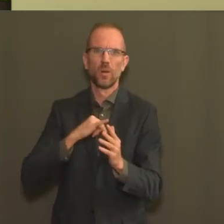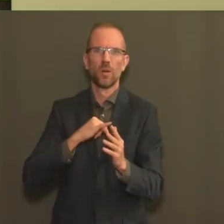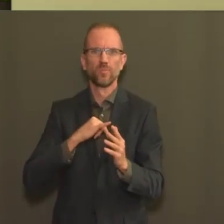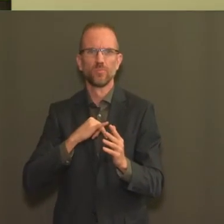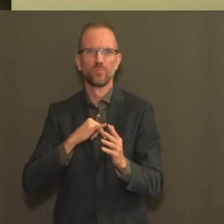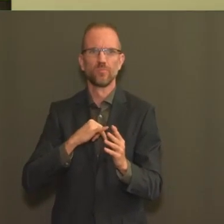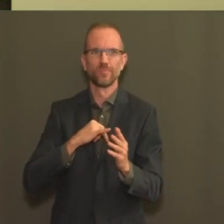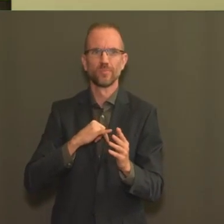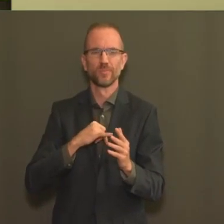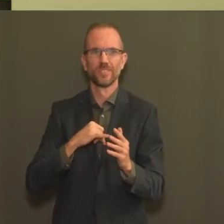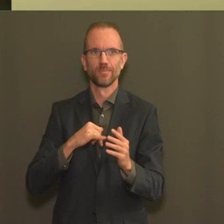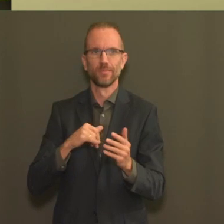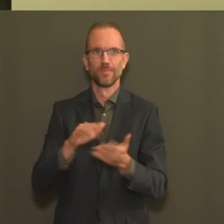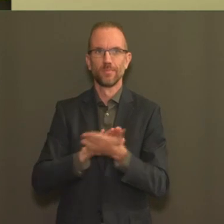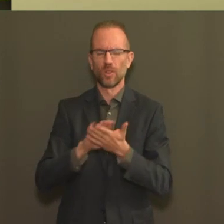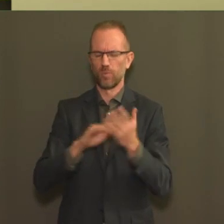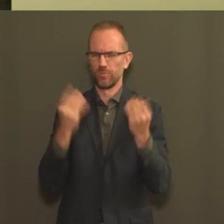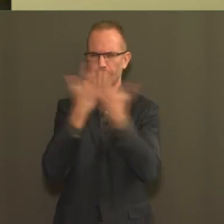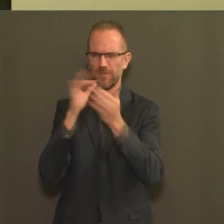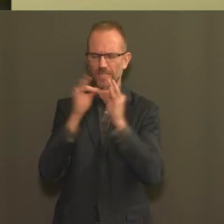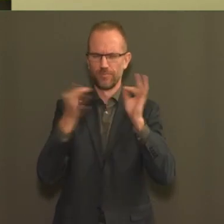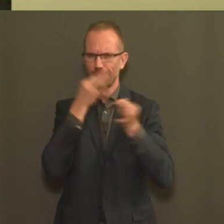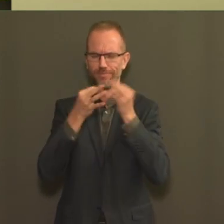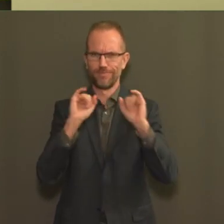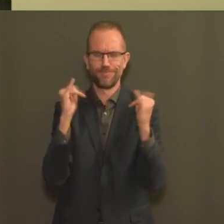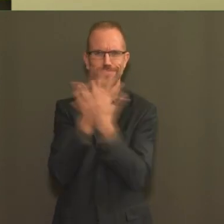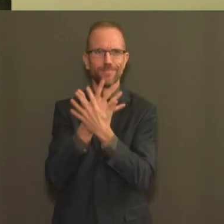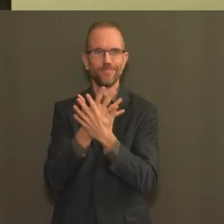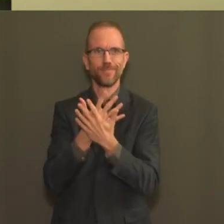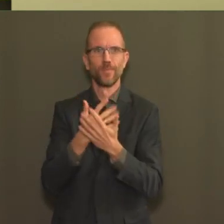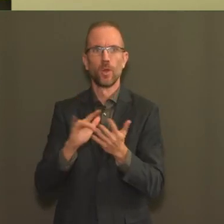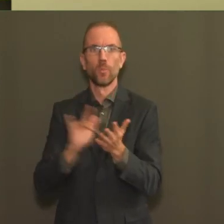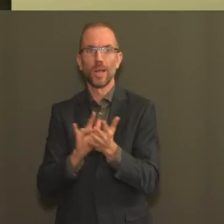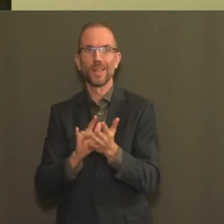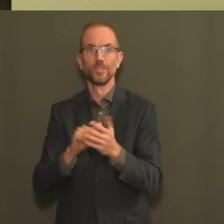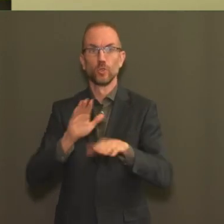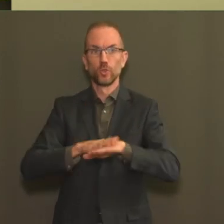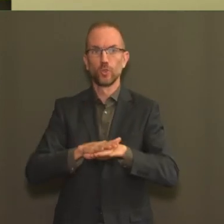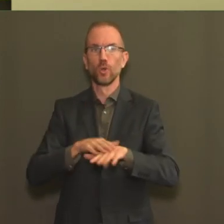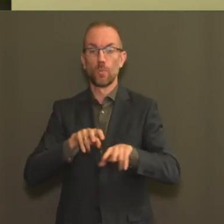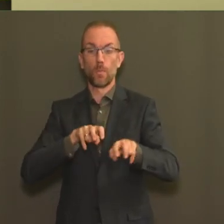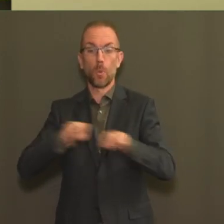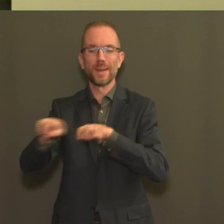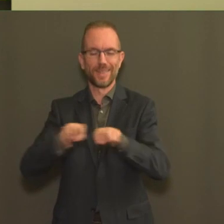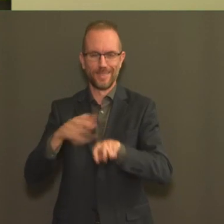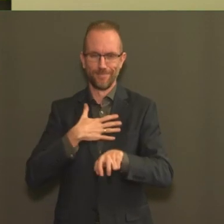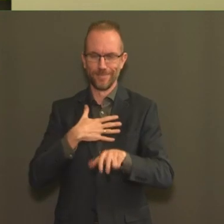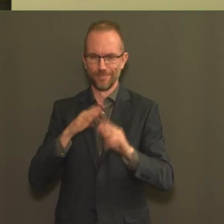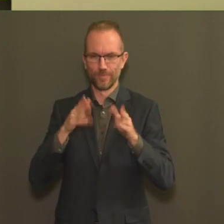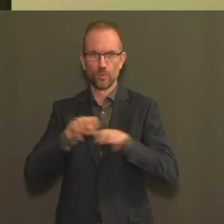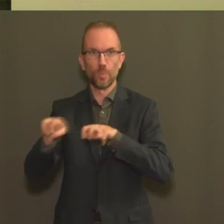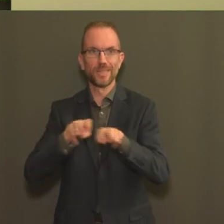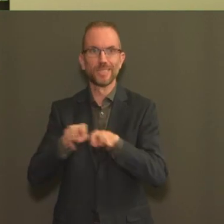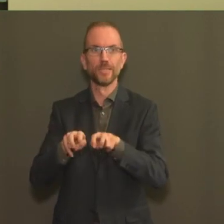supérieurs. Excusez-moi, ceci est une erreur. En moyenne, nous avons eu une mobilité de 12% actuellement